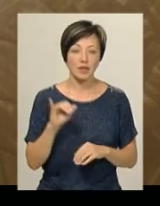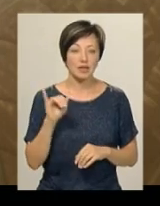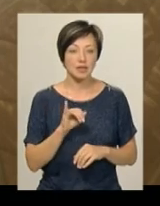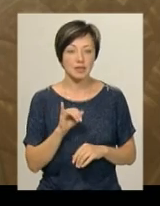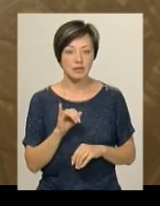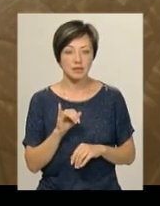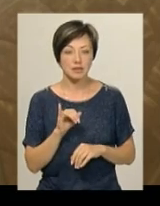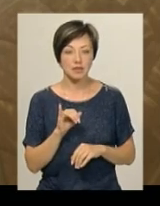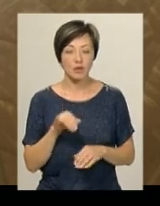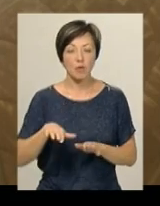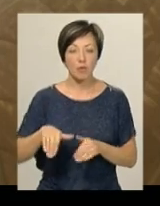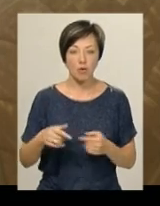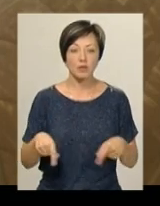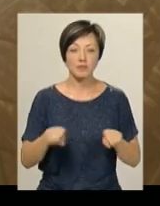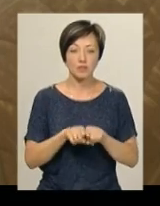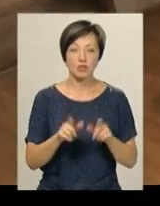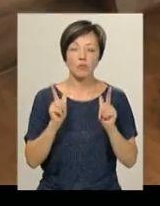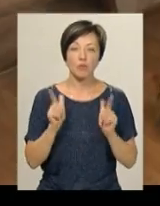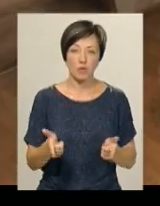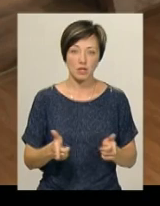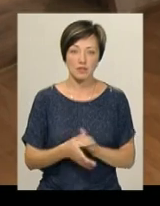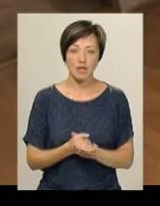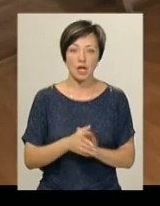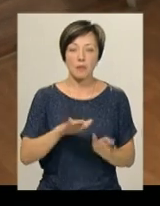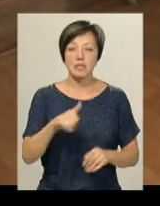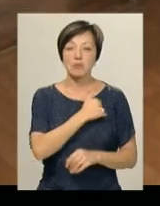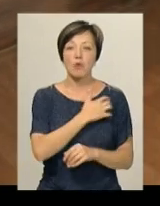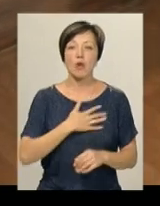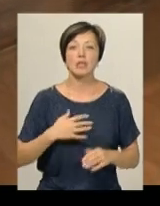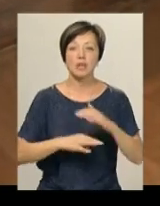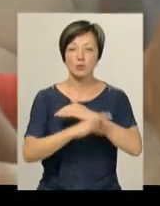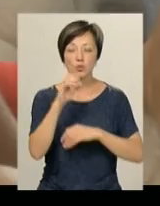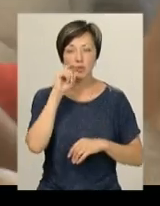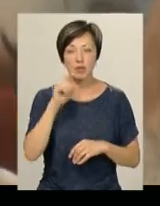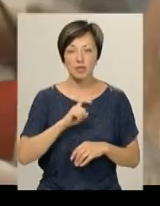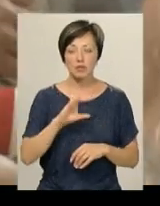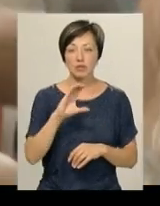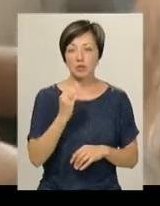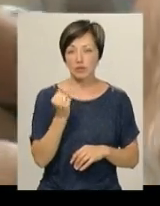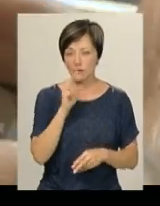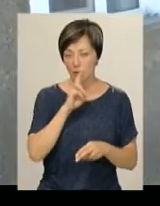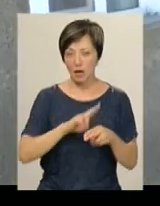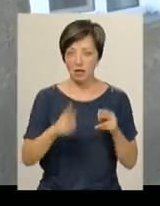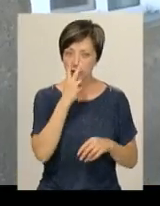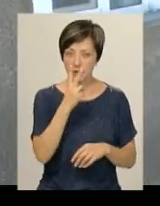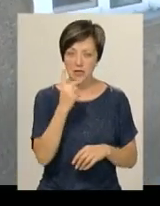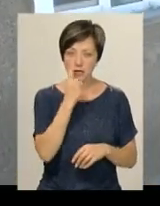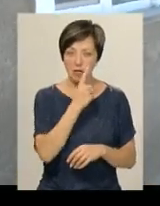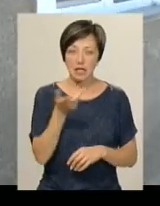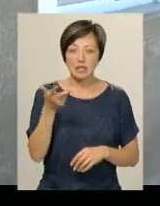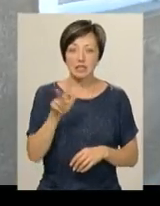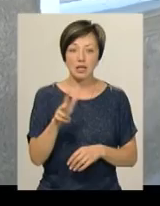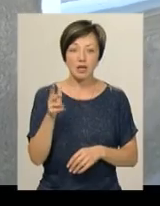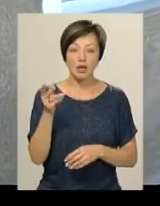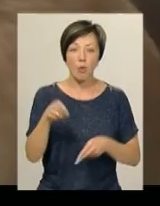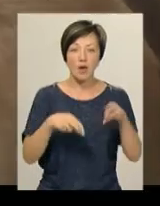І потім я все ж таки погодився. Після поранення на сході країни Олександр втратив зір. За два роки переніс три пластики